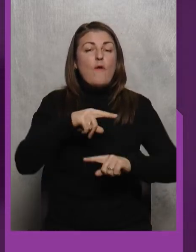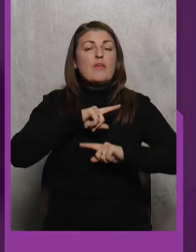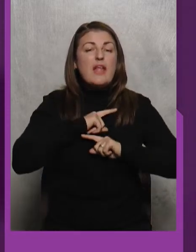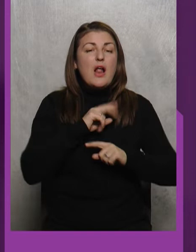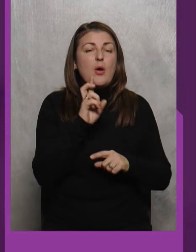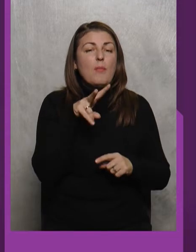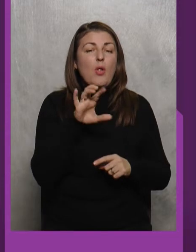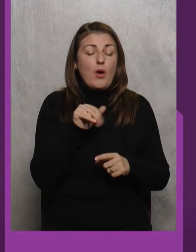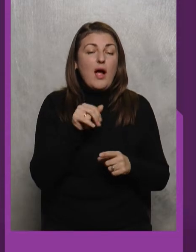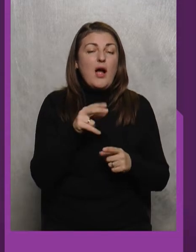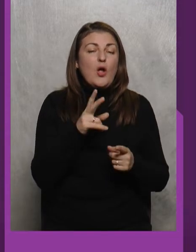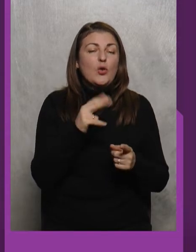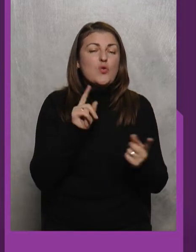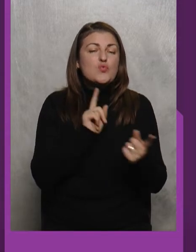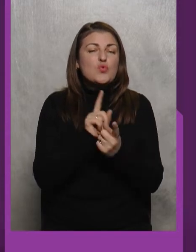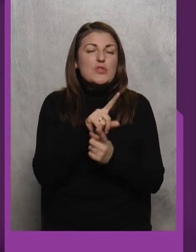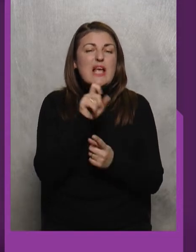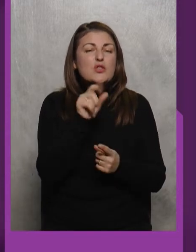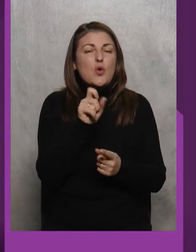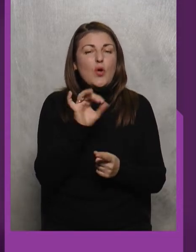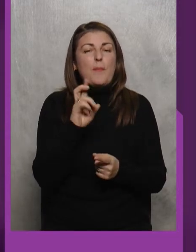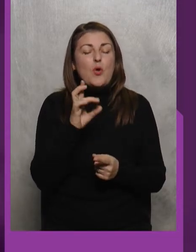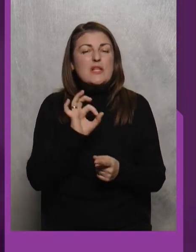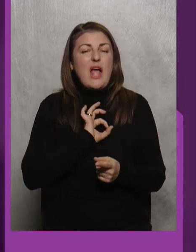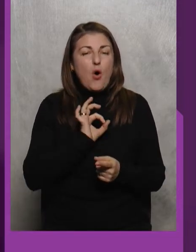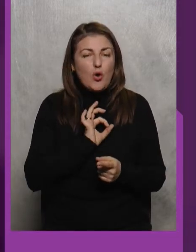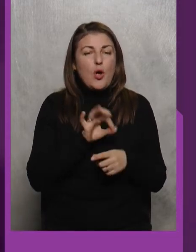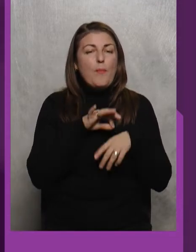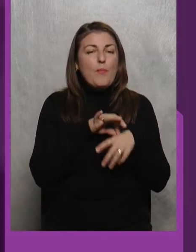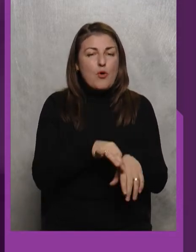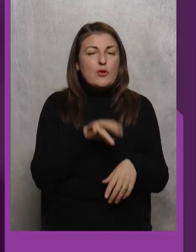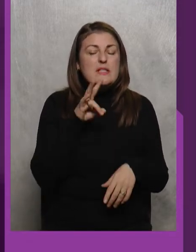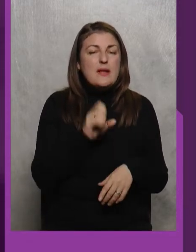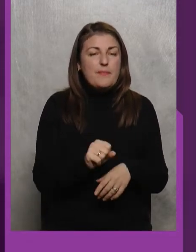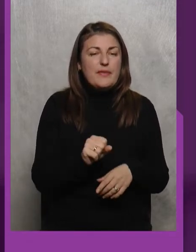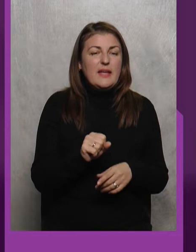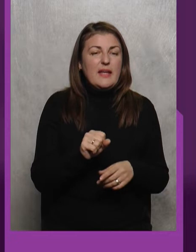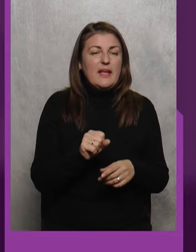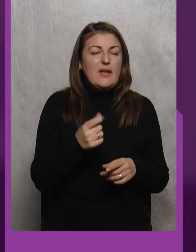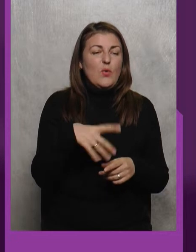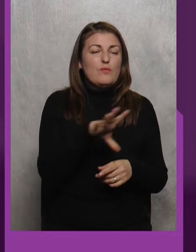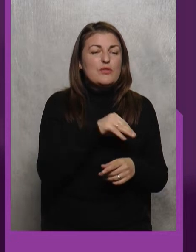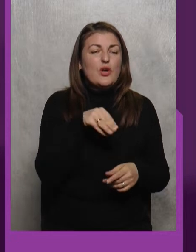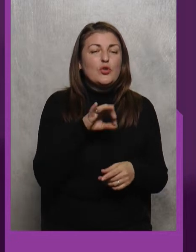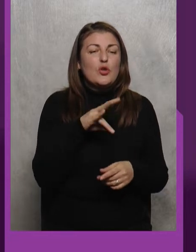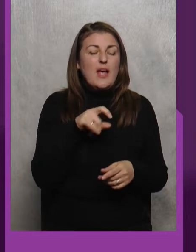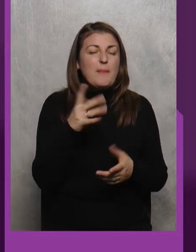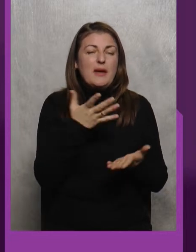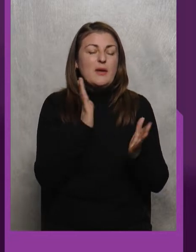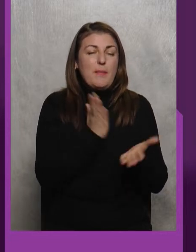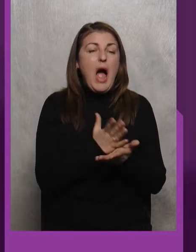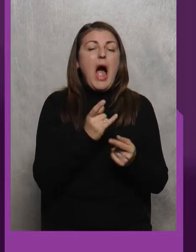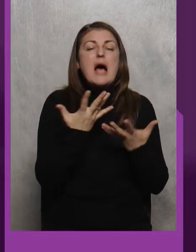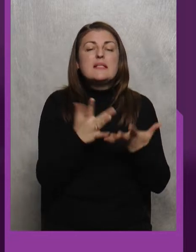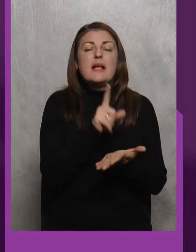І За золоту та бронзову награду проводяться на всіх татамі Які мають залежати взагалі А